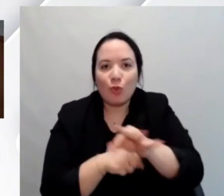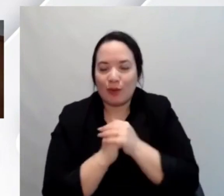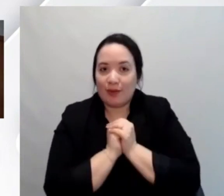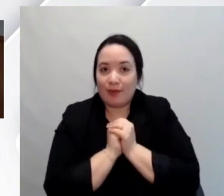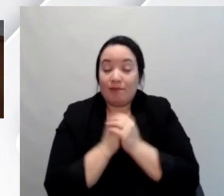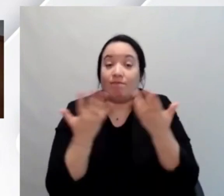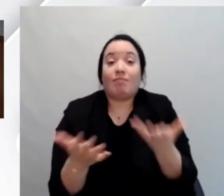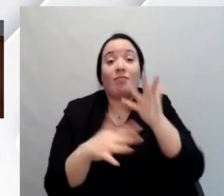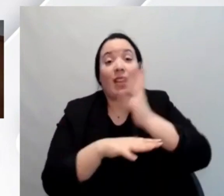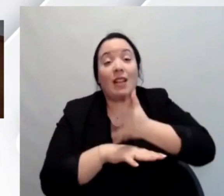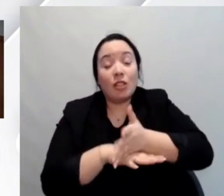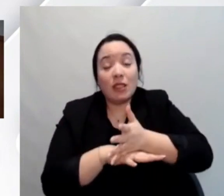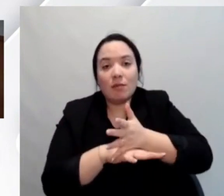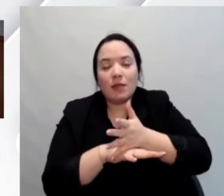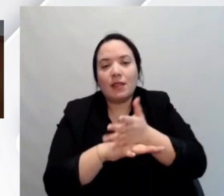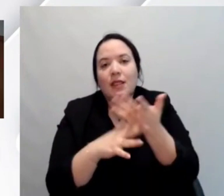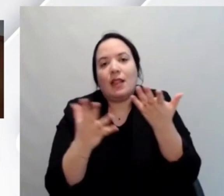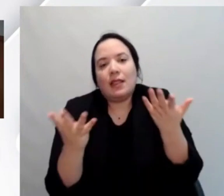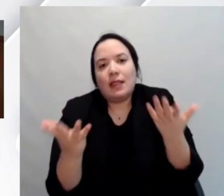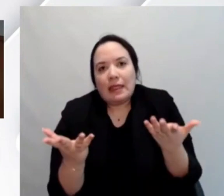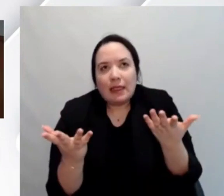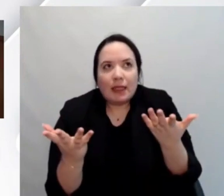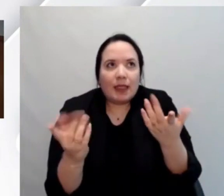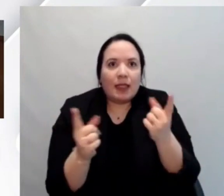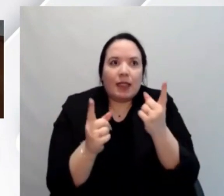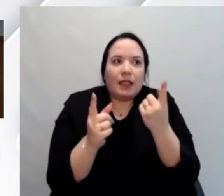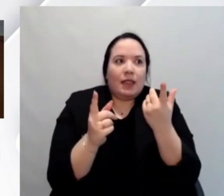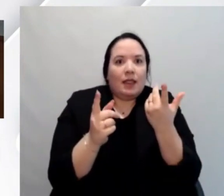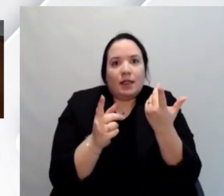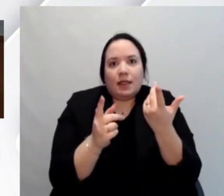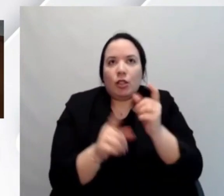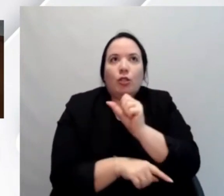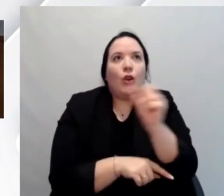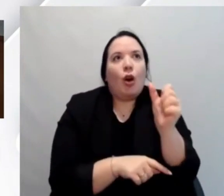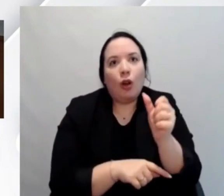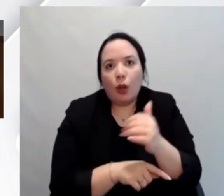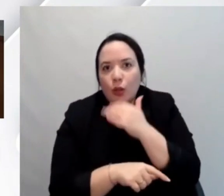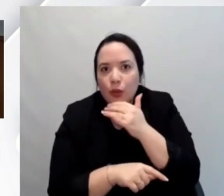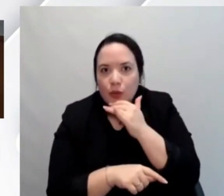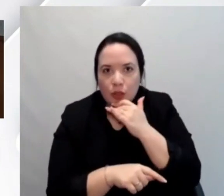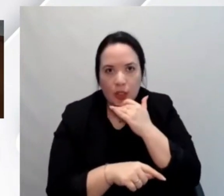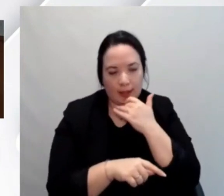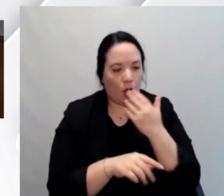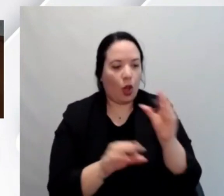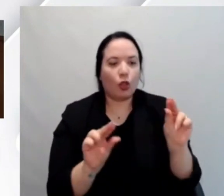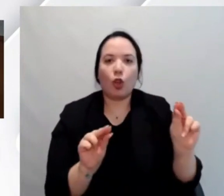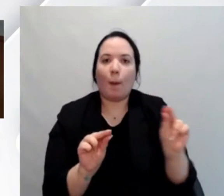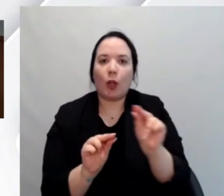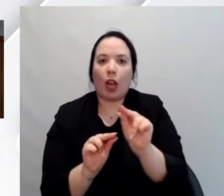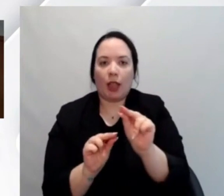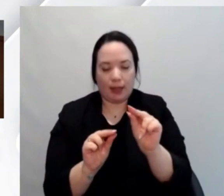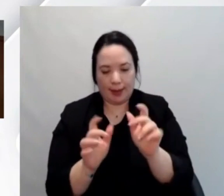l'accessibilità non è qualcosa che si realizza semplicemente prendendo il componente e inserendolo nell